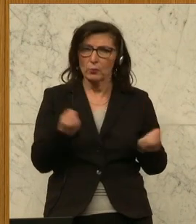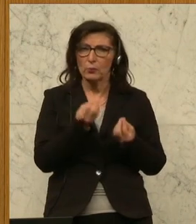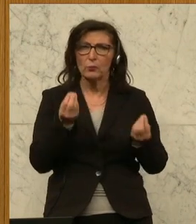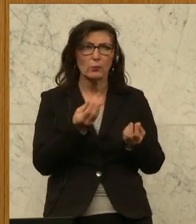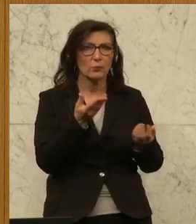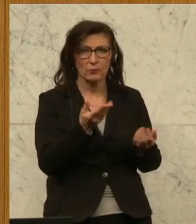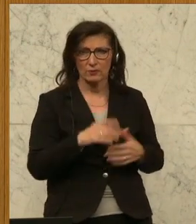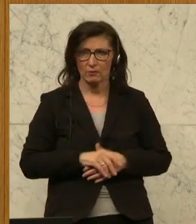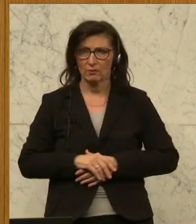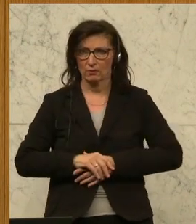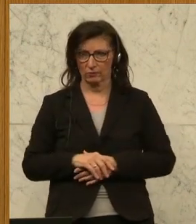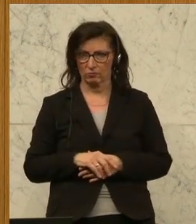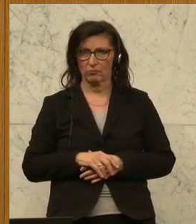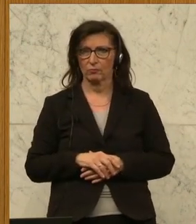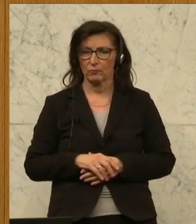dort natürlich ganz